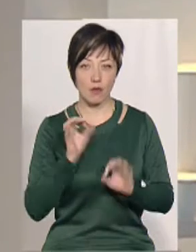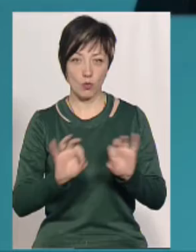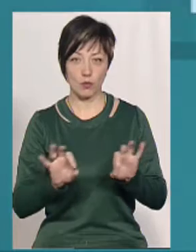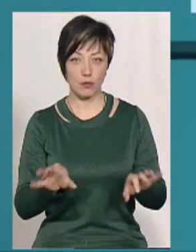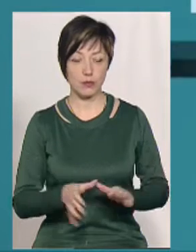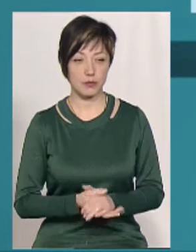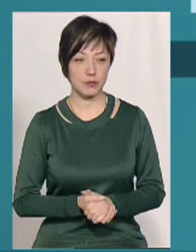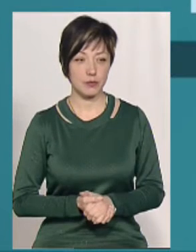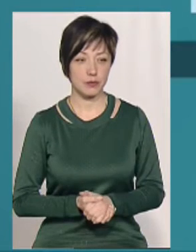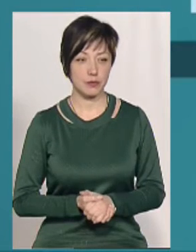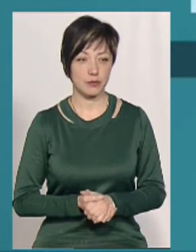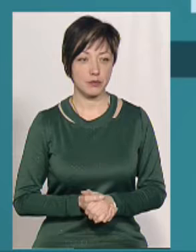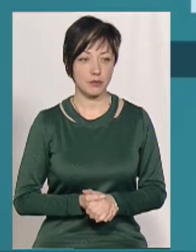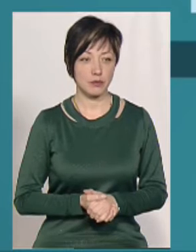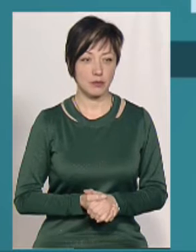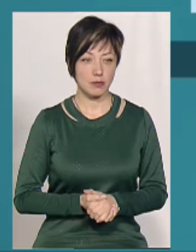прошу.